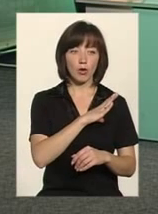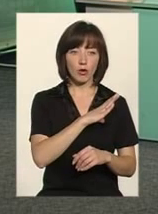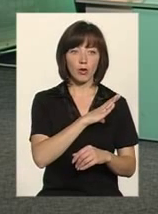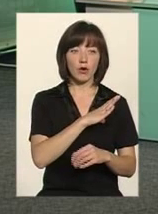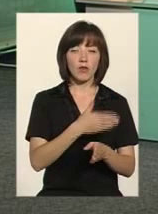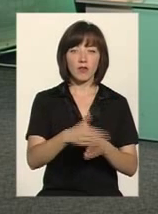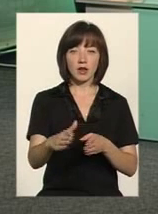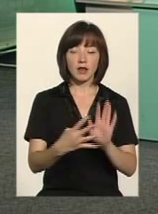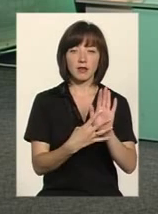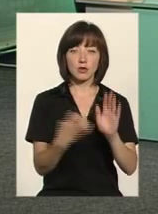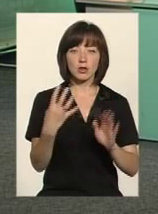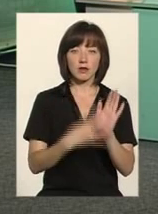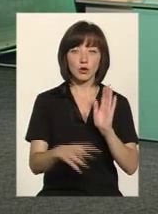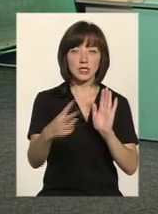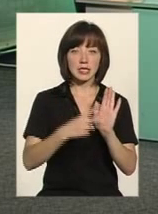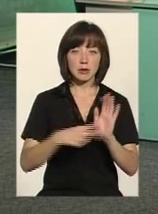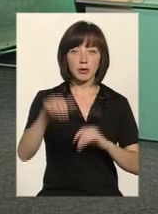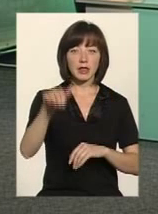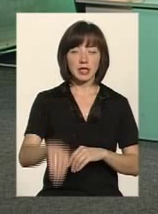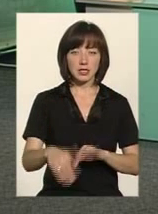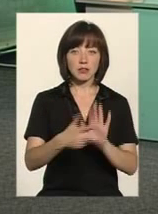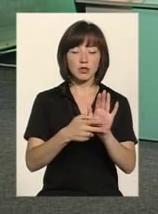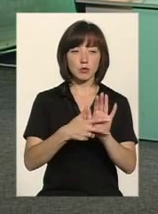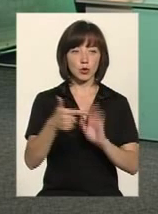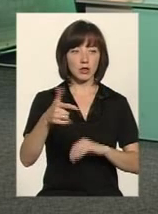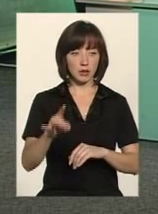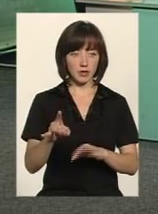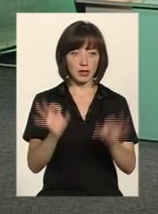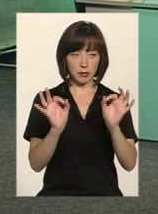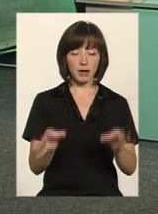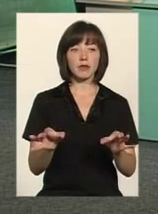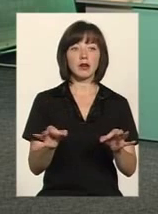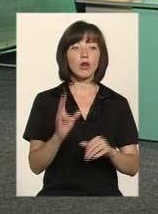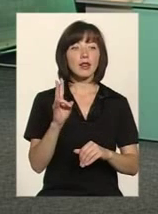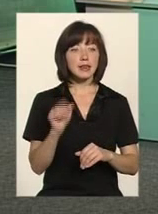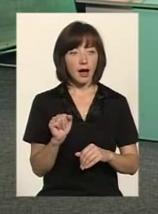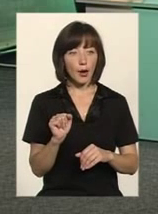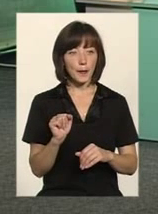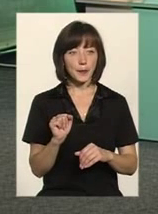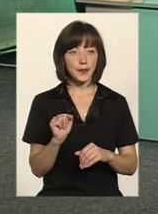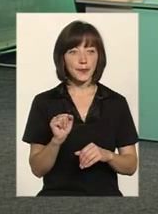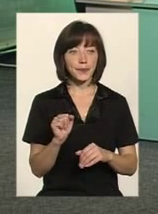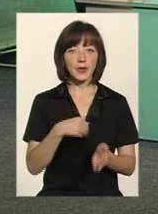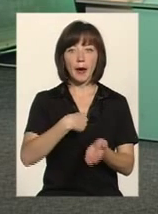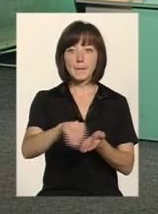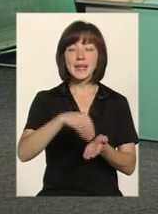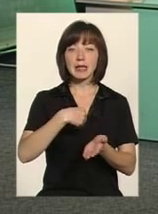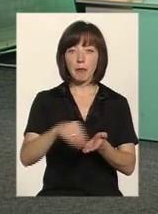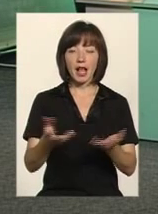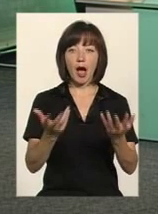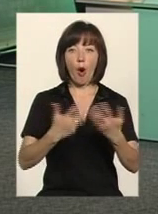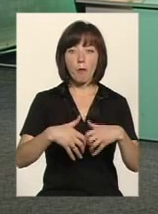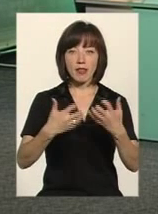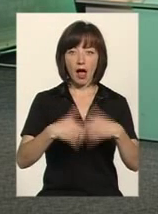Це виділено 997 тисяч 800 гривень на придбання обладнання